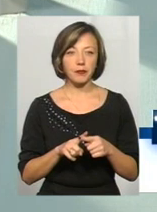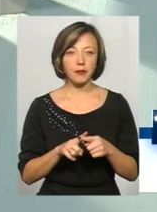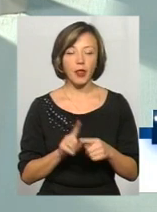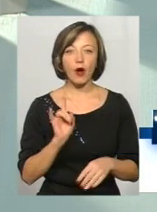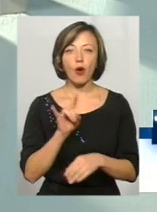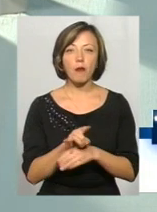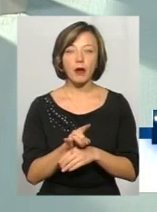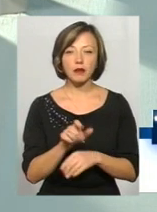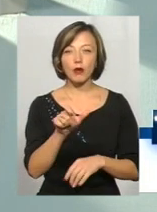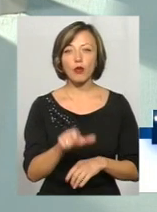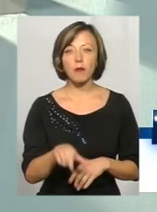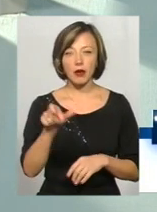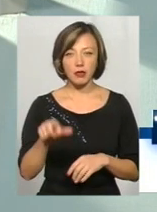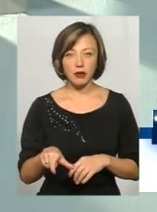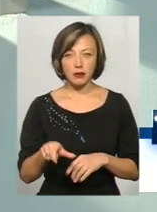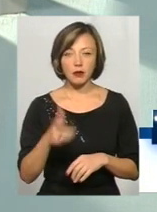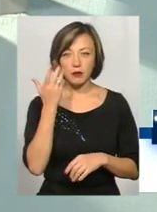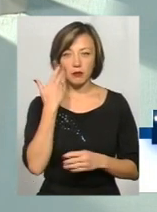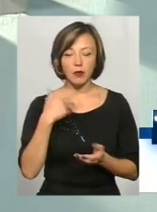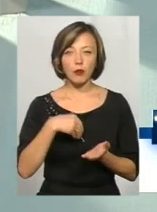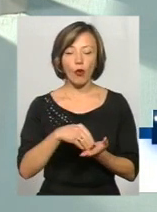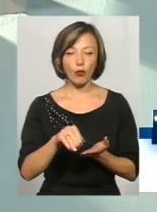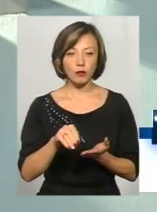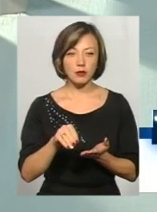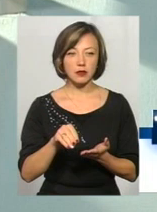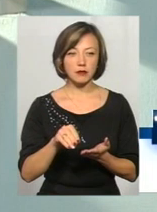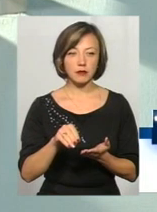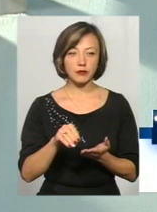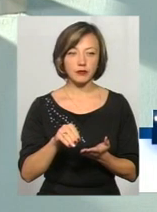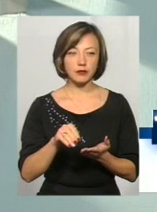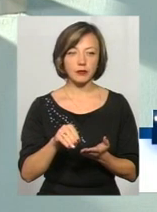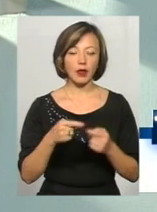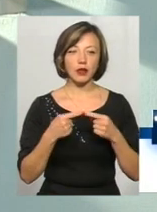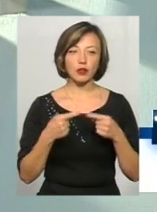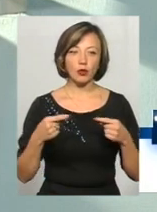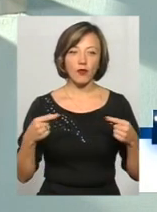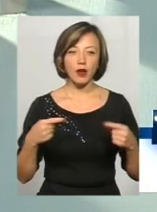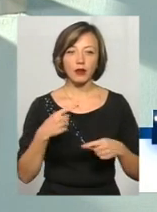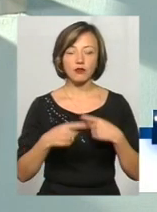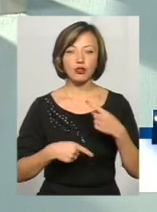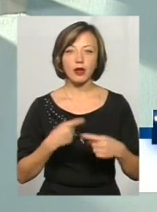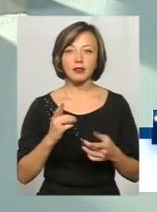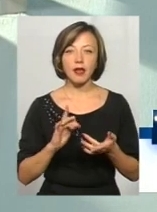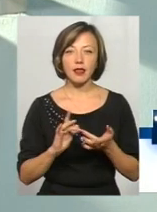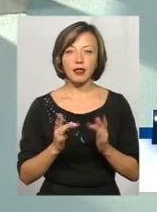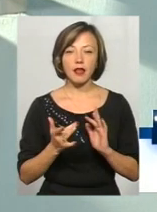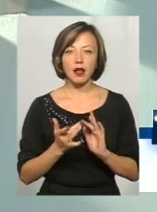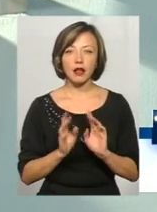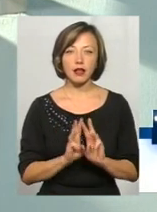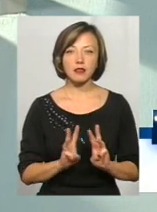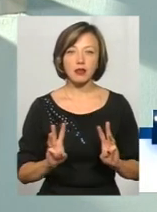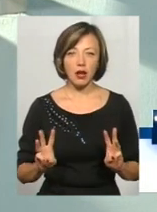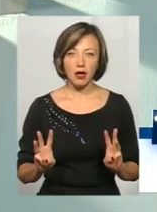громадян при покупці товарів через інтернет-сайти, легальні